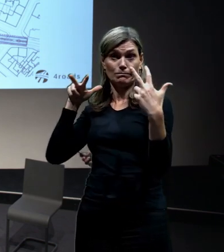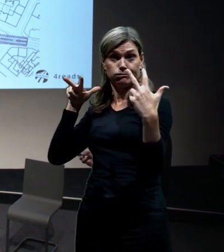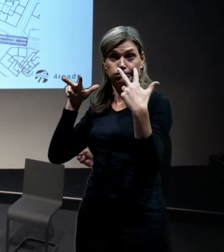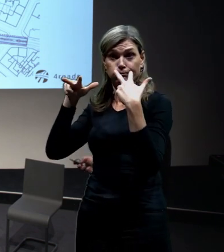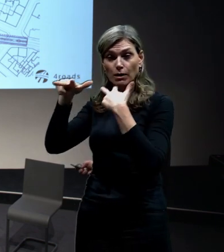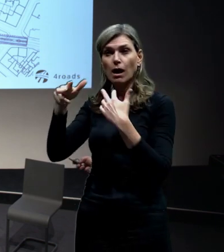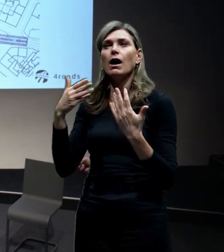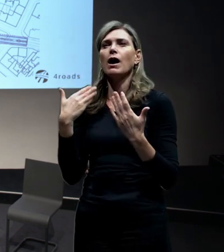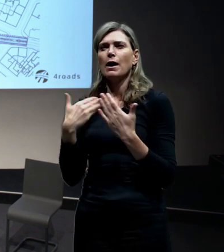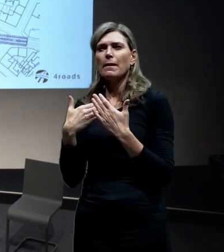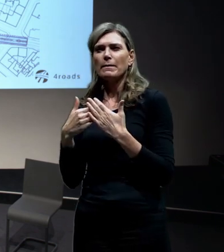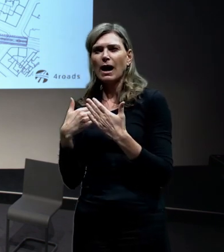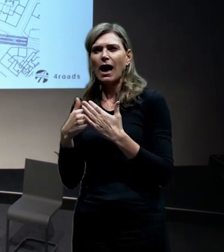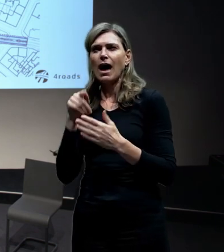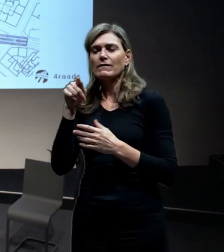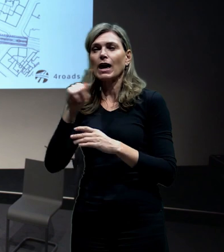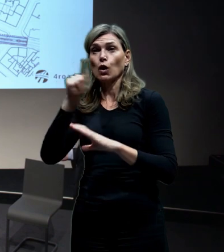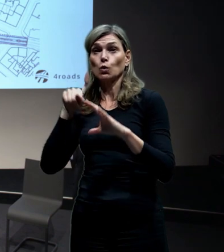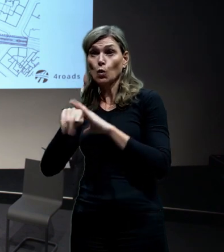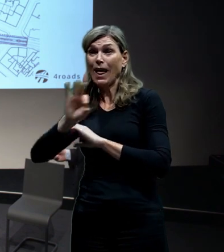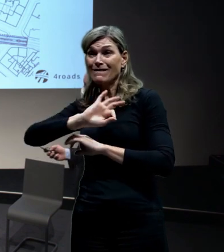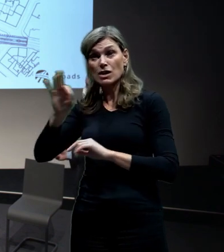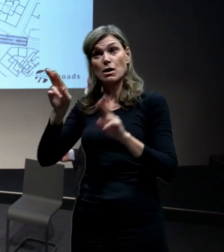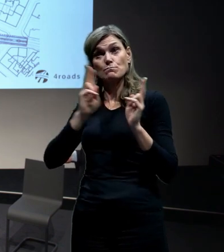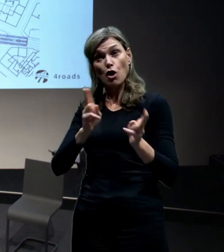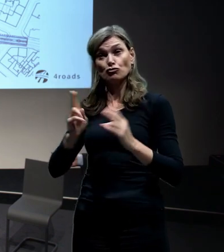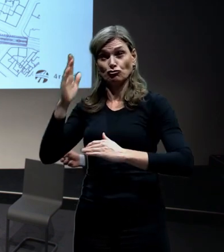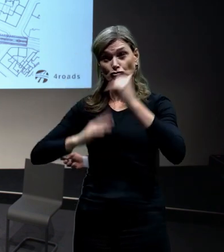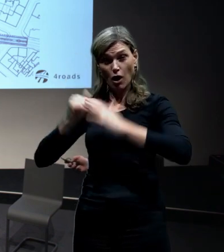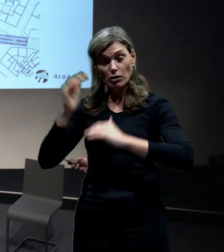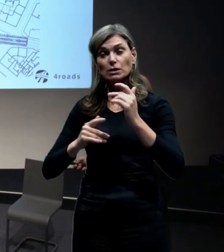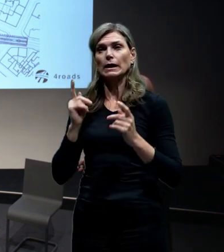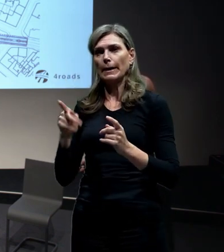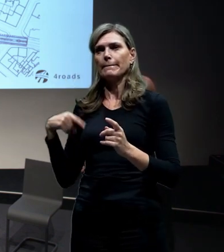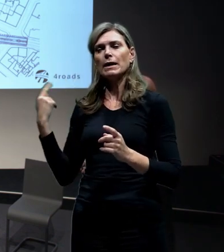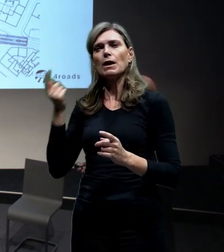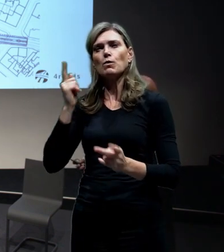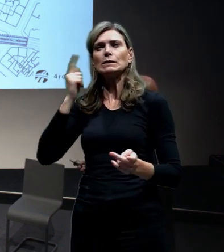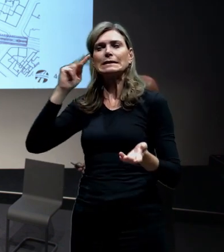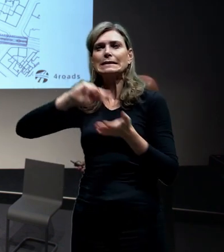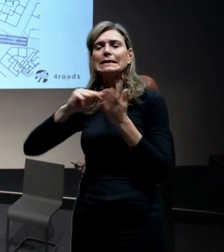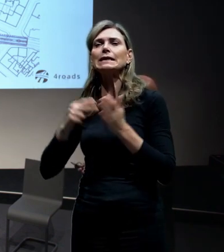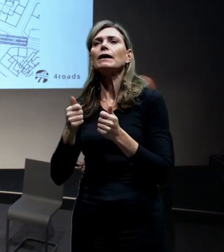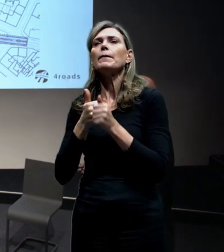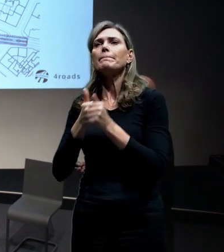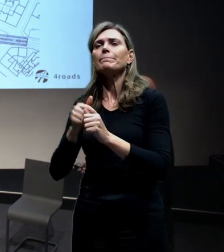Aby vůbec byly ty tunely realizovatelné, tak jsme museli eliminovat šířku těch ražených tunelů, zejména